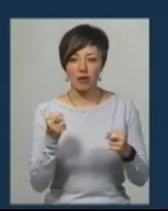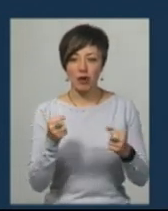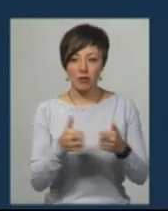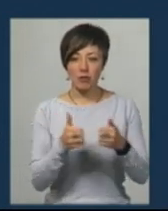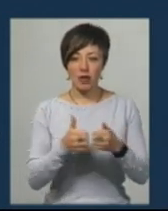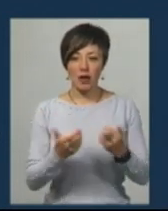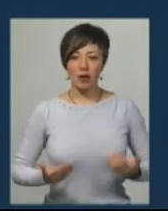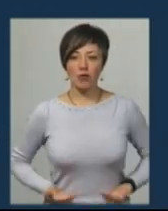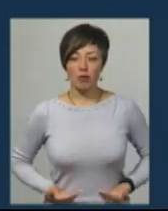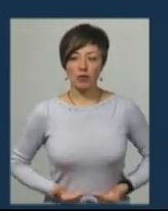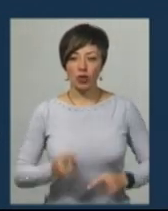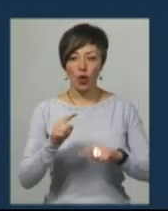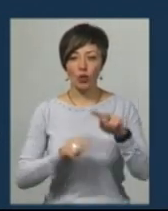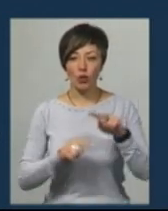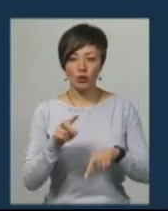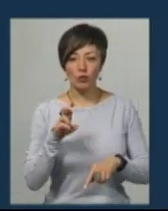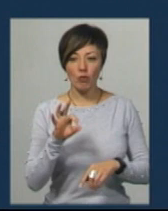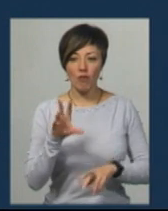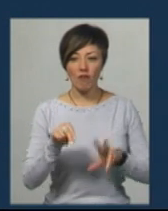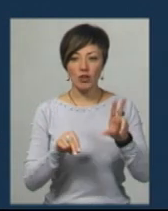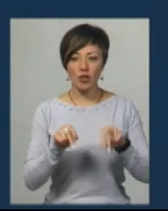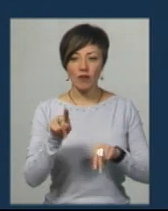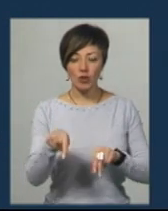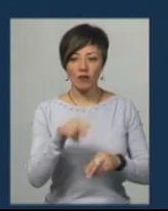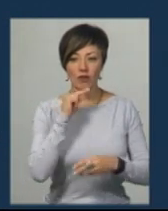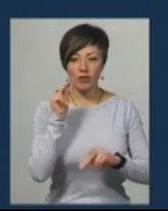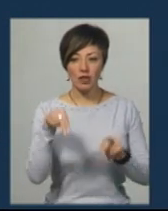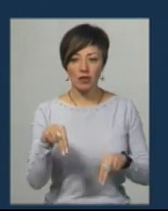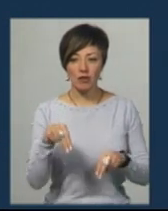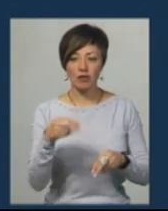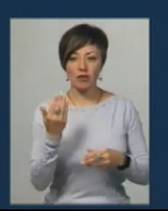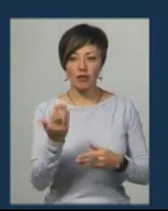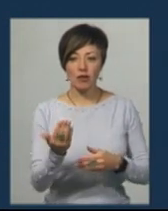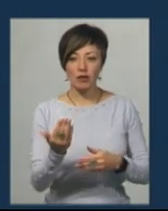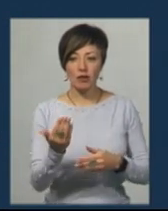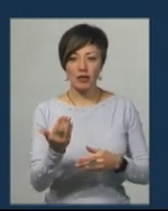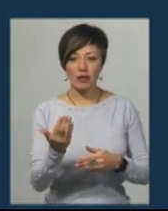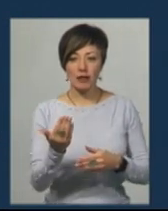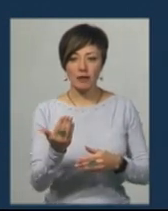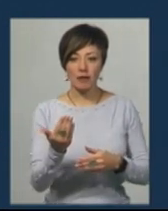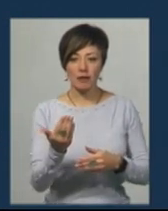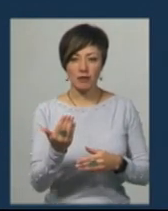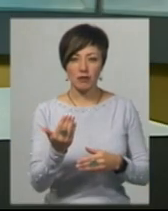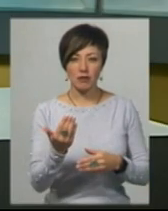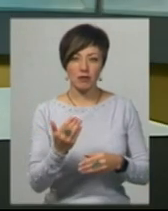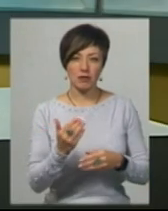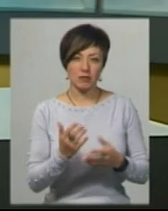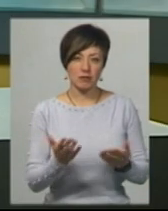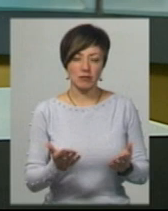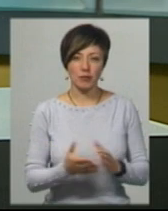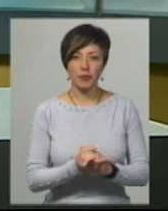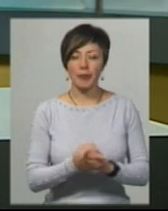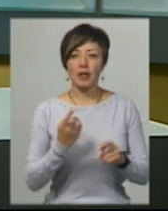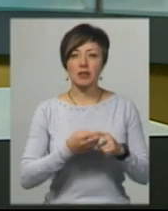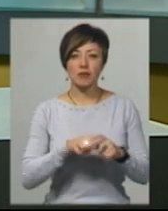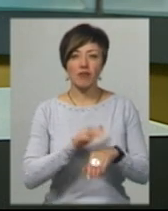помашкання родичів, тому що вважав, що саме вони винні у їхньому розвищенні із дружиною. За